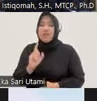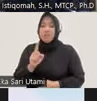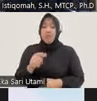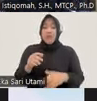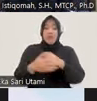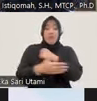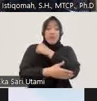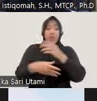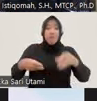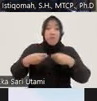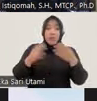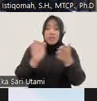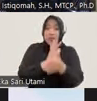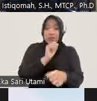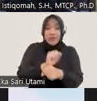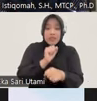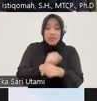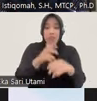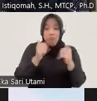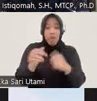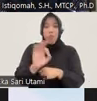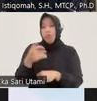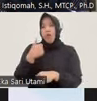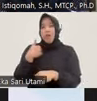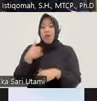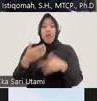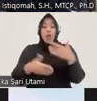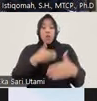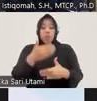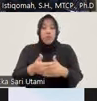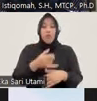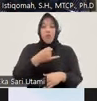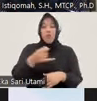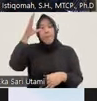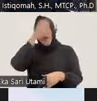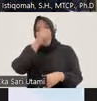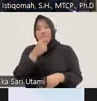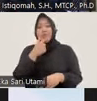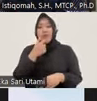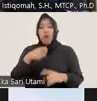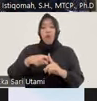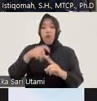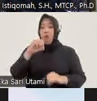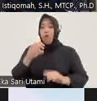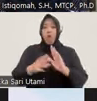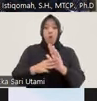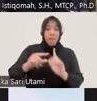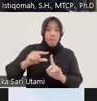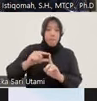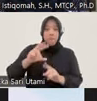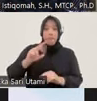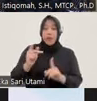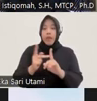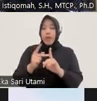yang tersedia kok nah ini yang kemudian tidak dipahami secara komprensif bahwa kita sendiri kita